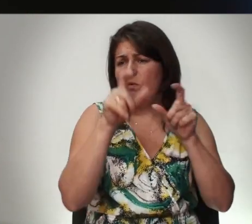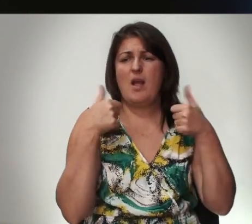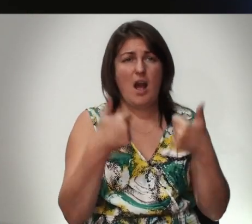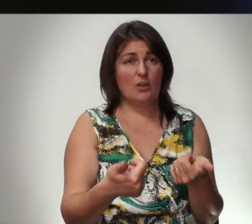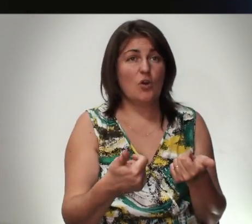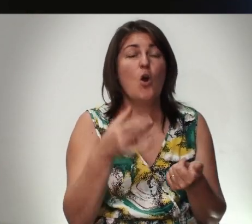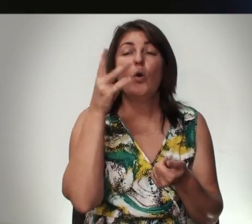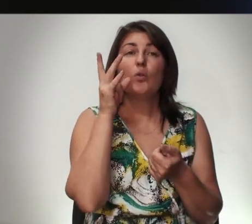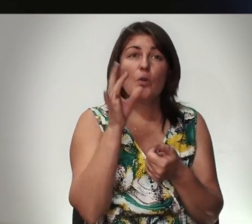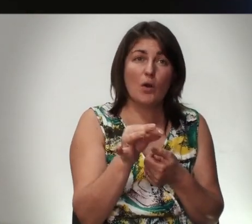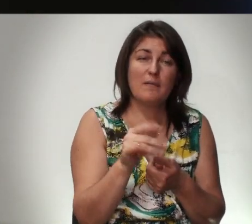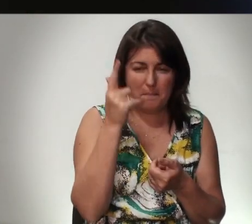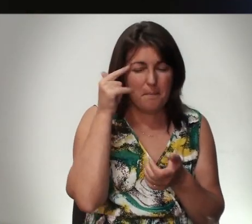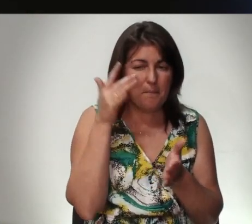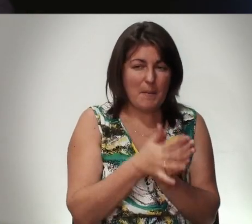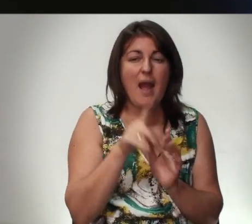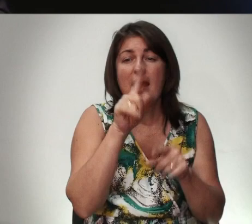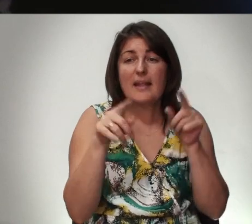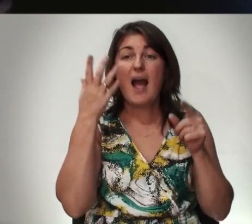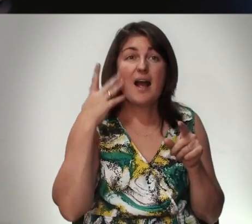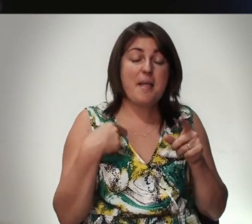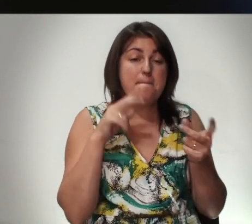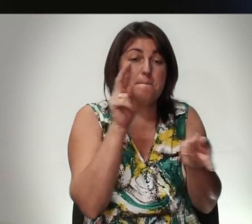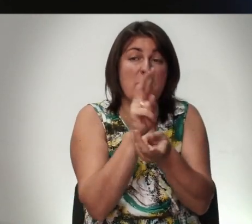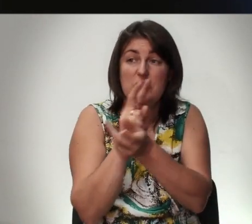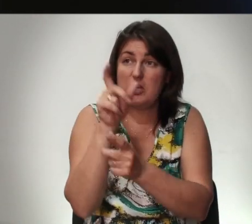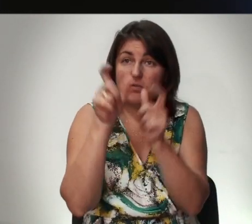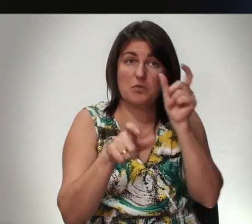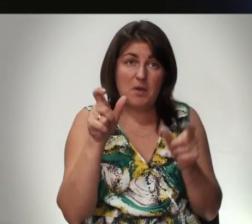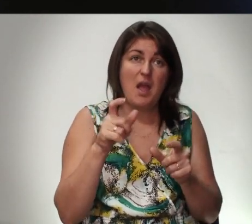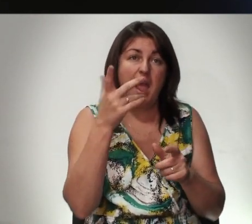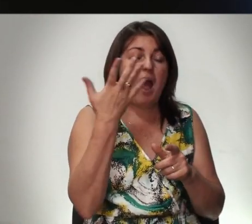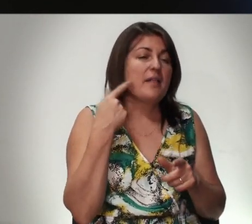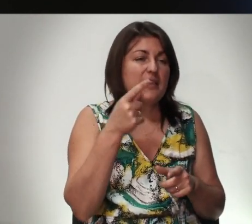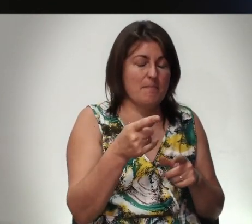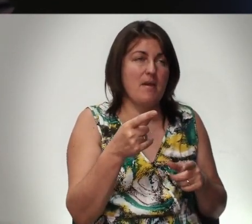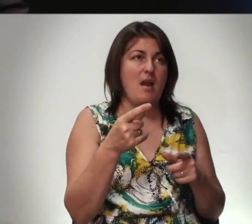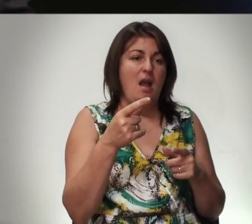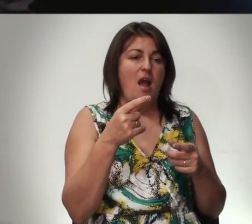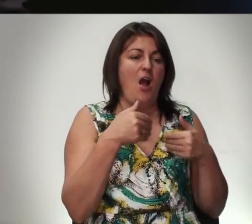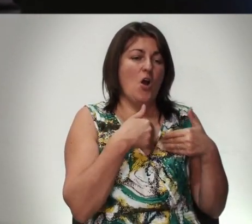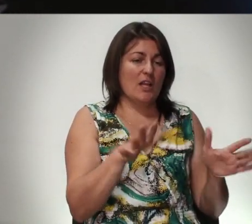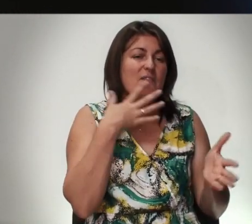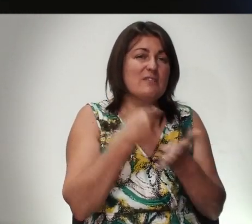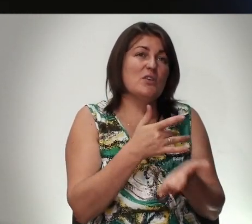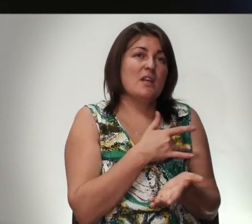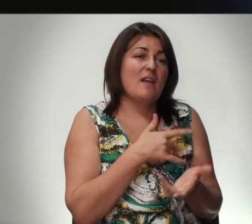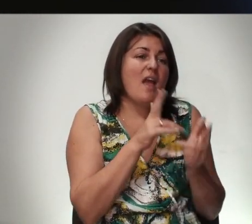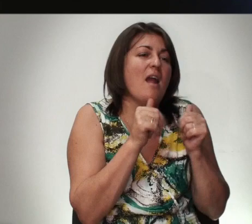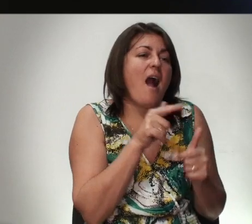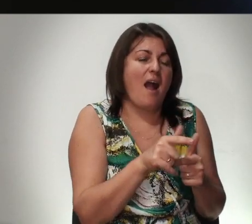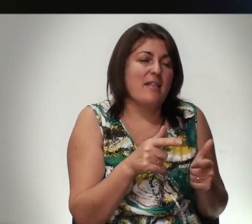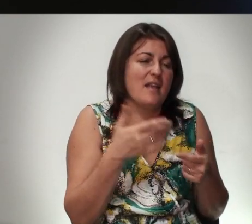Но Понимаете Иногда Когда повстречаешься С людьми И когда тебе Открывает свое сердце Как они